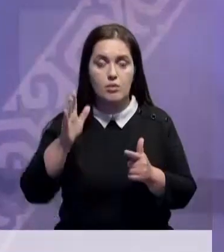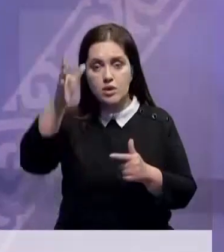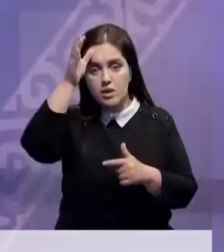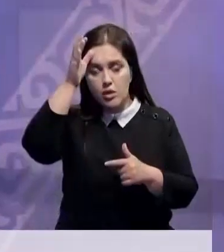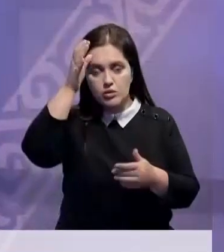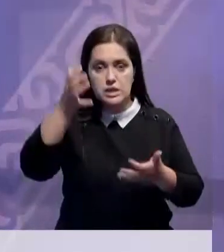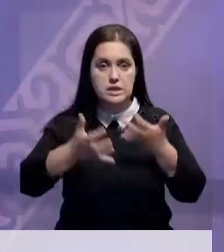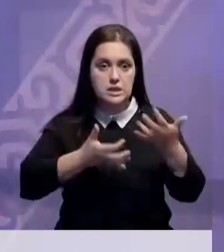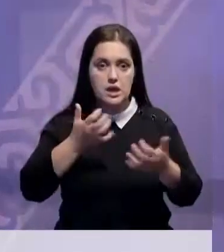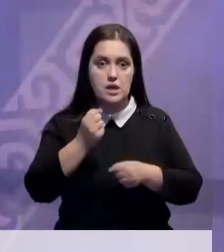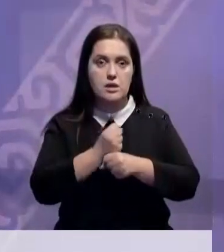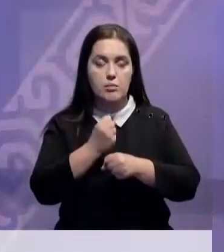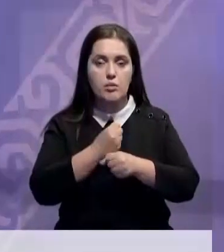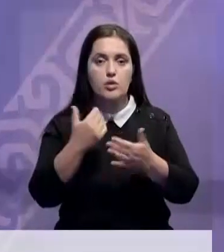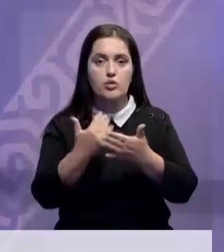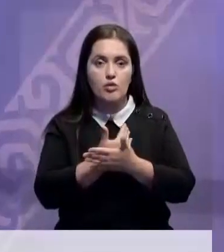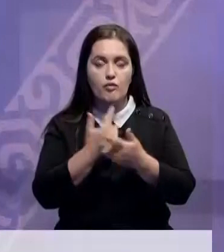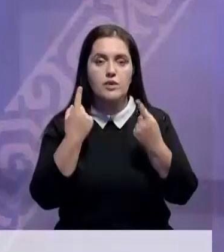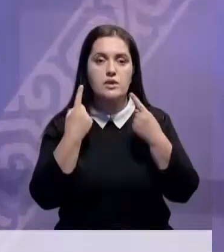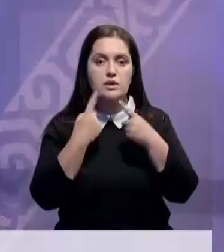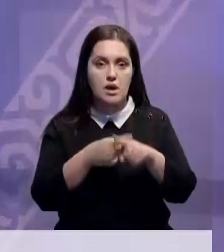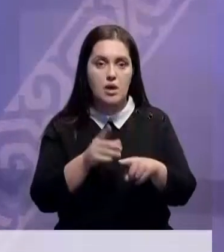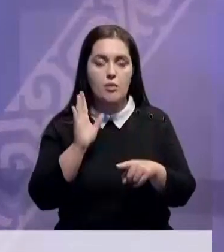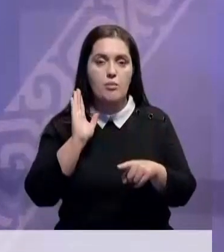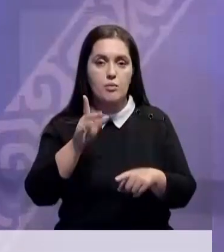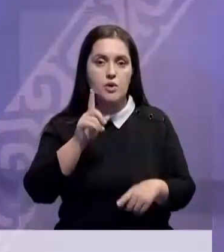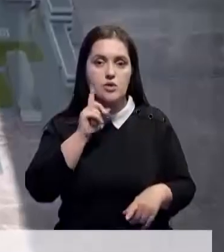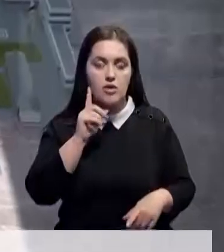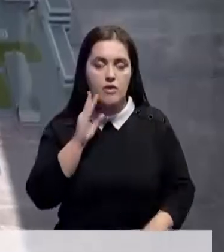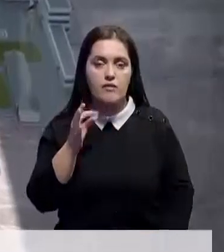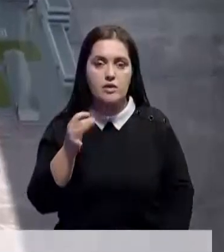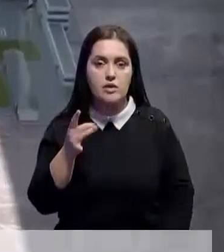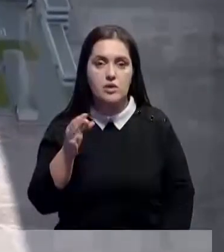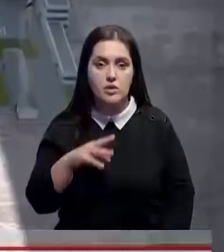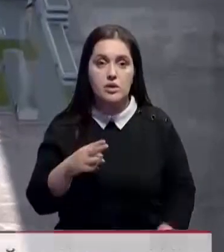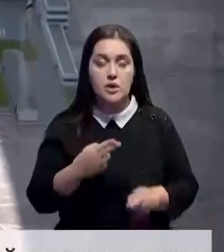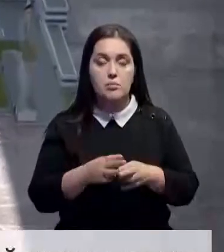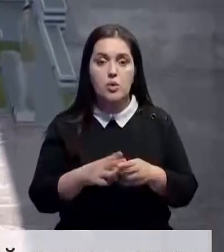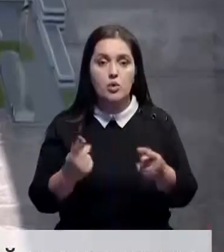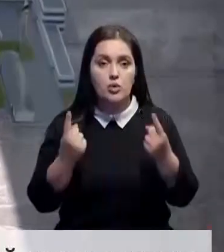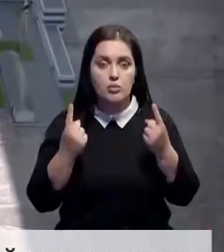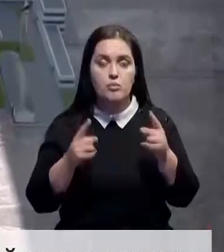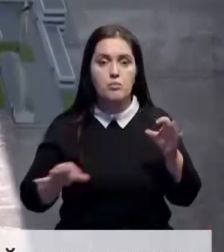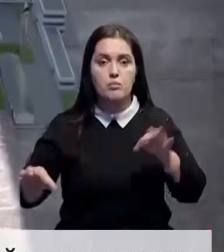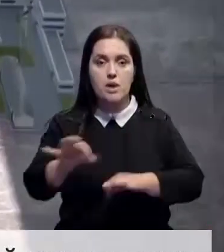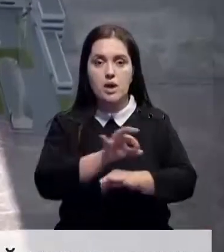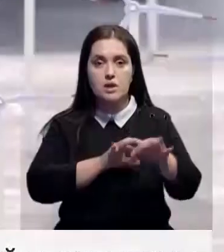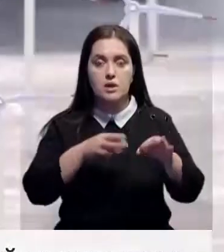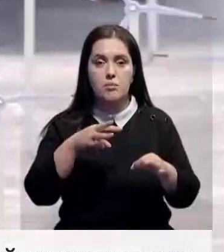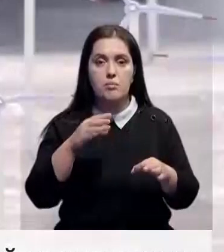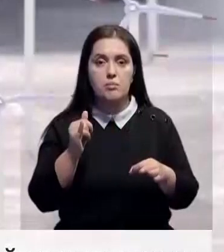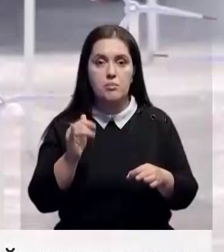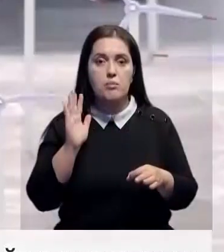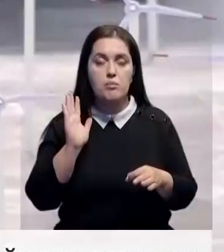исследований и разработке новых технологий, в том числе в области производства зеленого водорода. В ходе реализации масштабного проекта в Мангастау планируется возвести